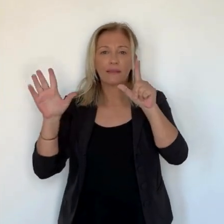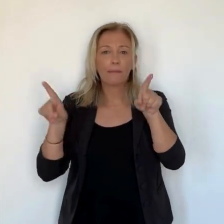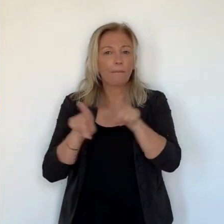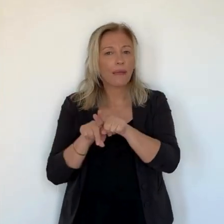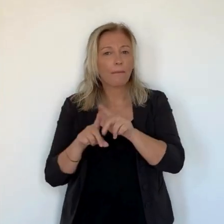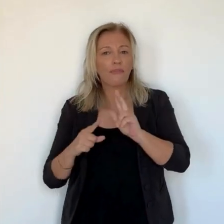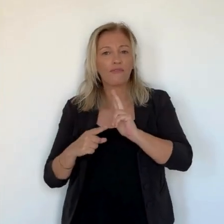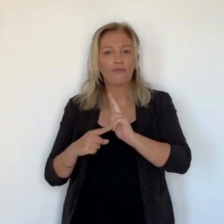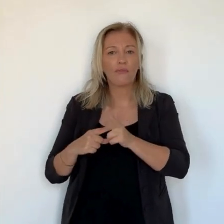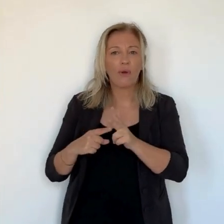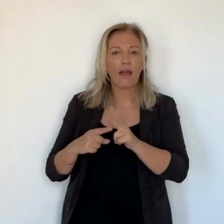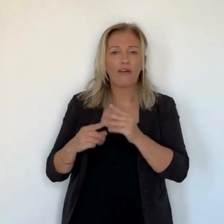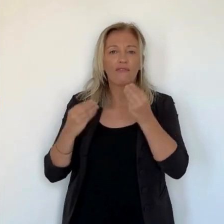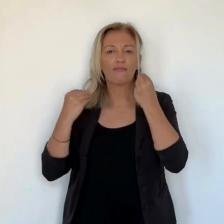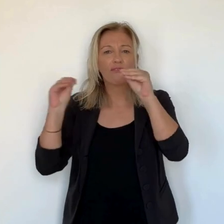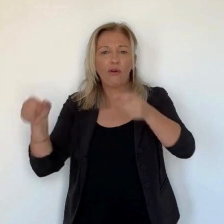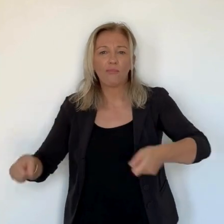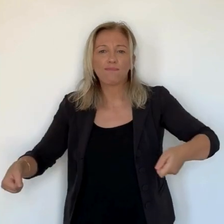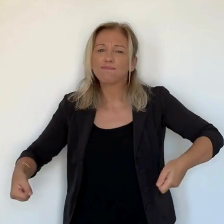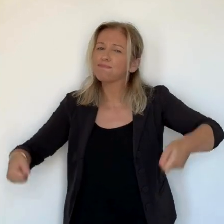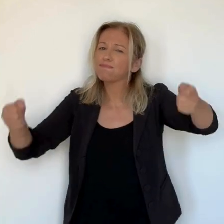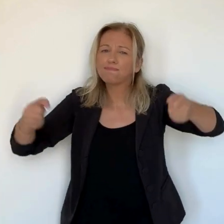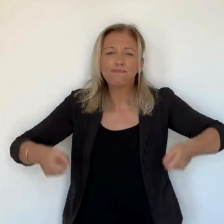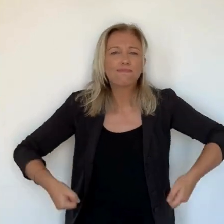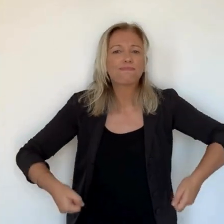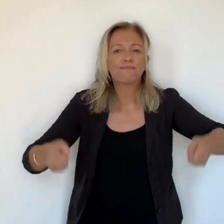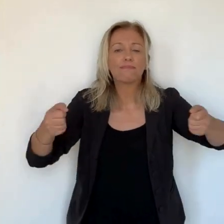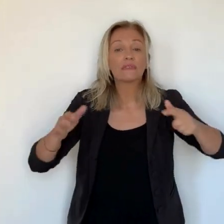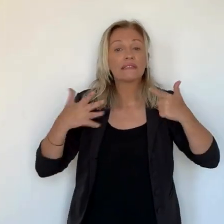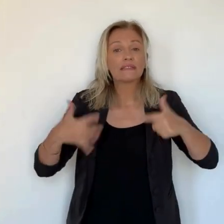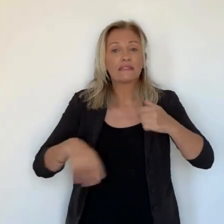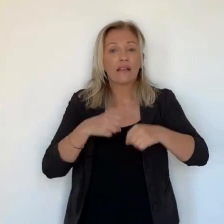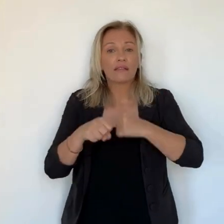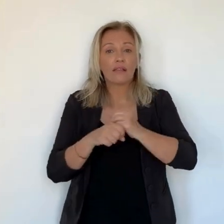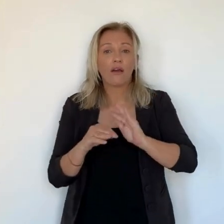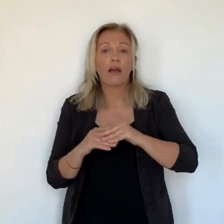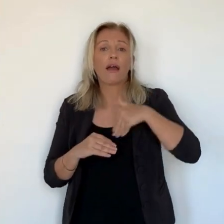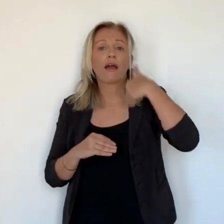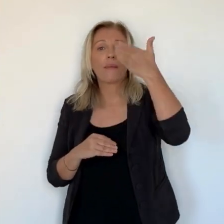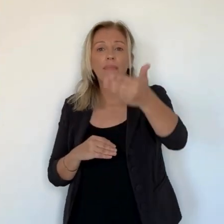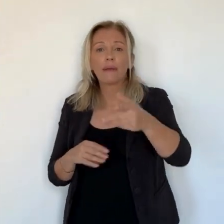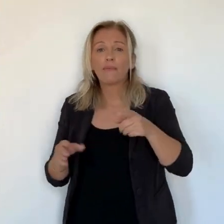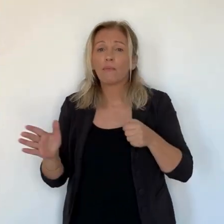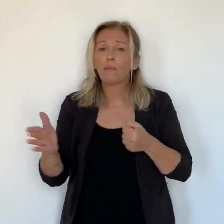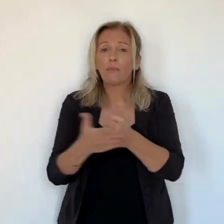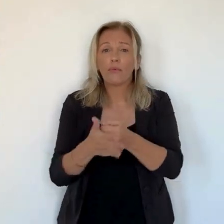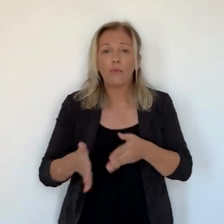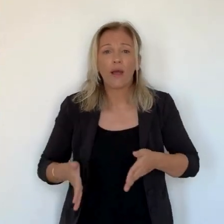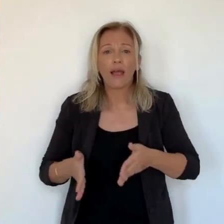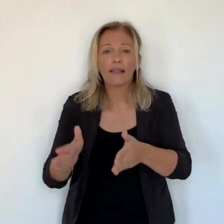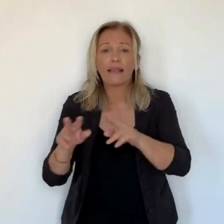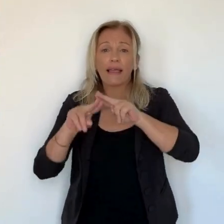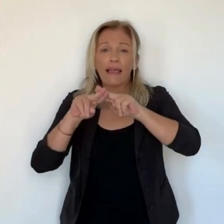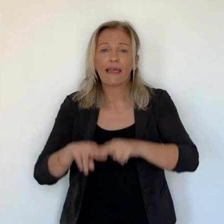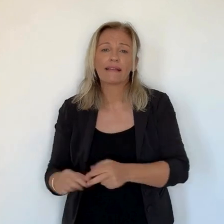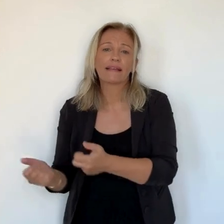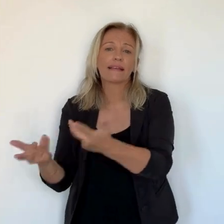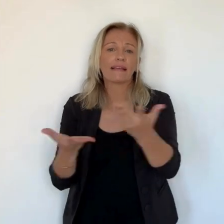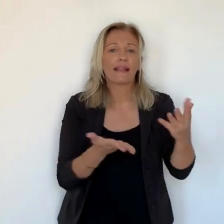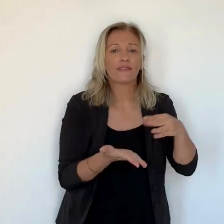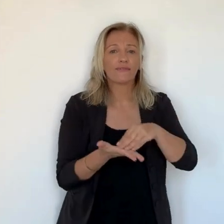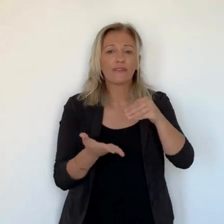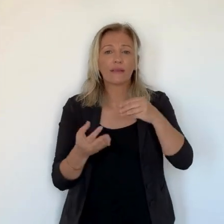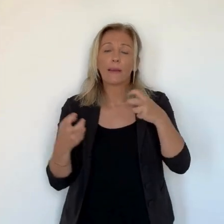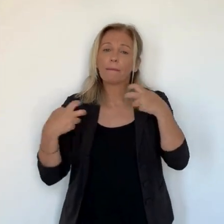2007, à la même foire, ils se vendaient par cajots entiers. 17 ans après, au fond de l'allée, voilà quelques figues sans prix